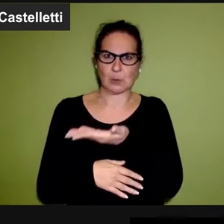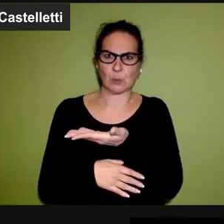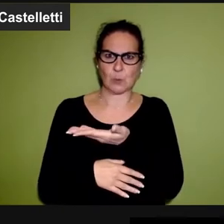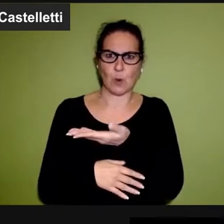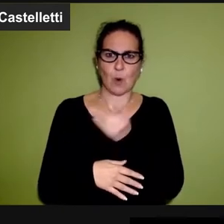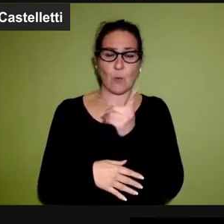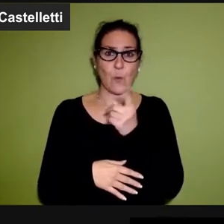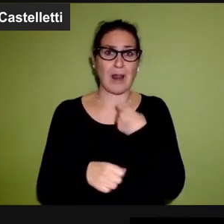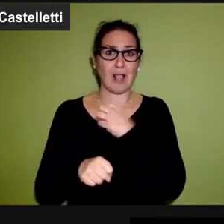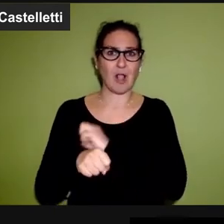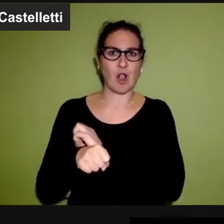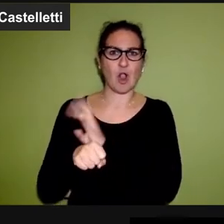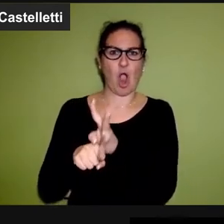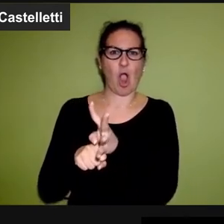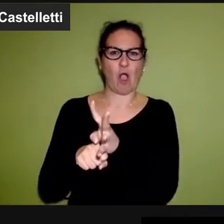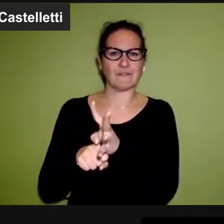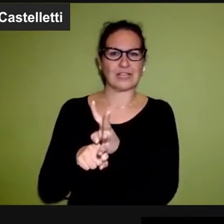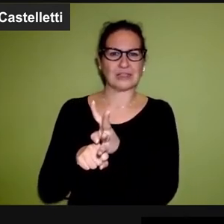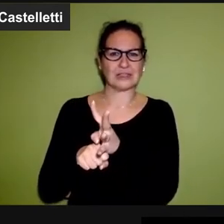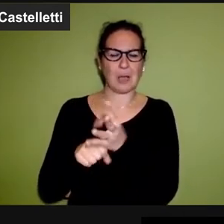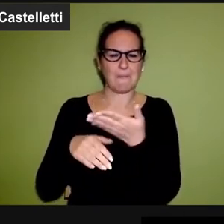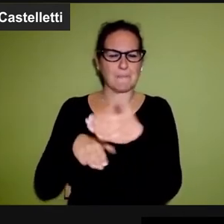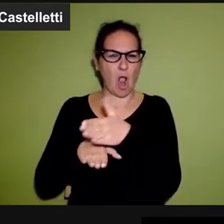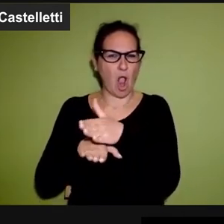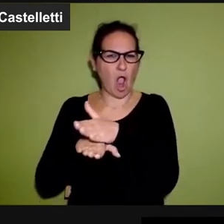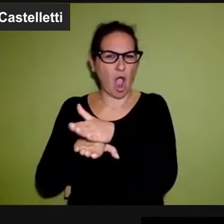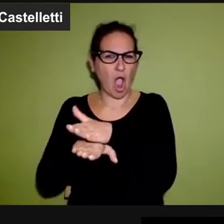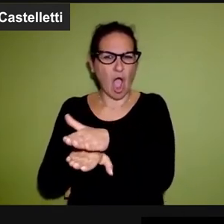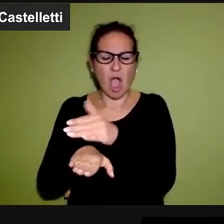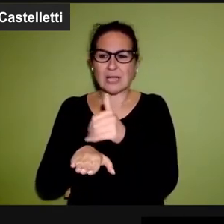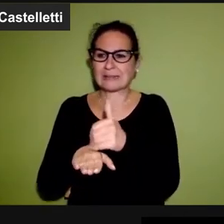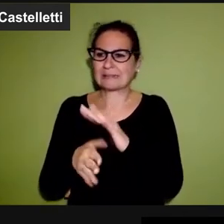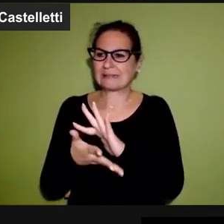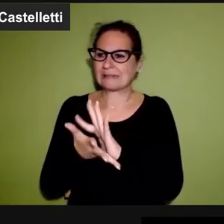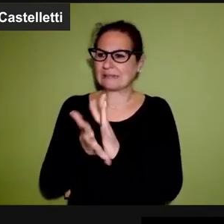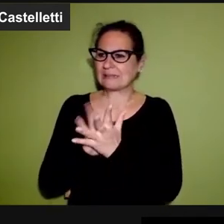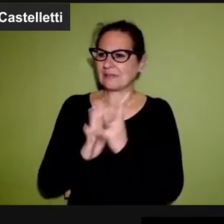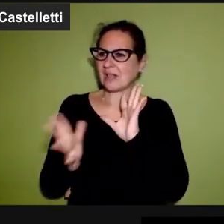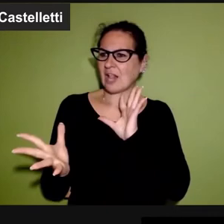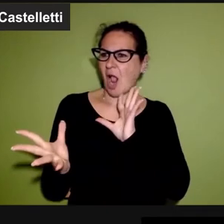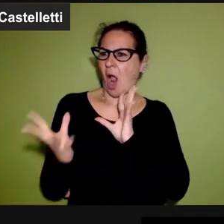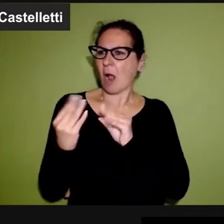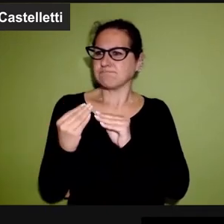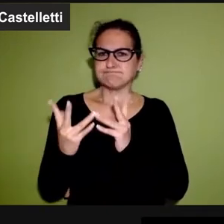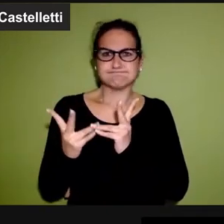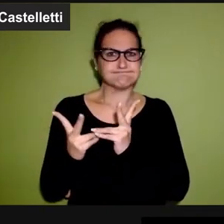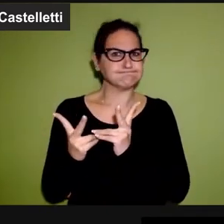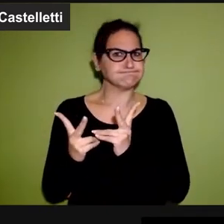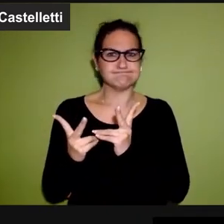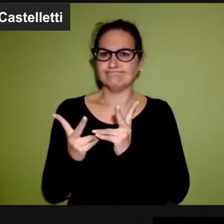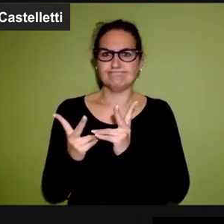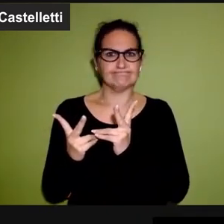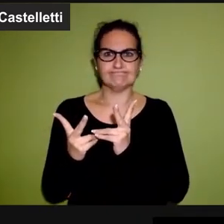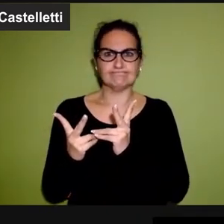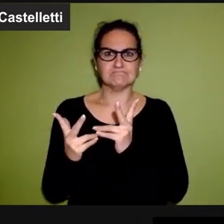strettamente contemporaneo, il bollettino del covid, per quanti centinaia di morti,